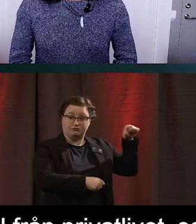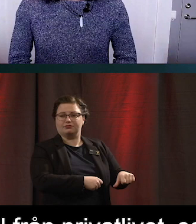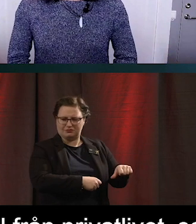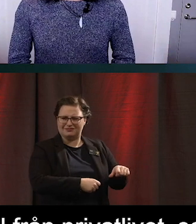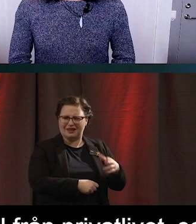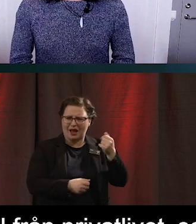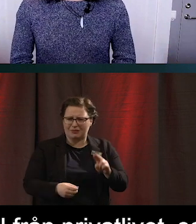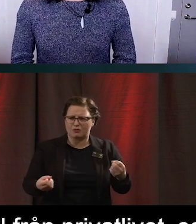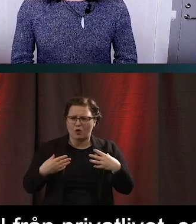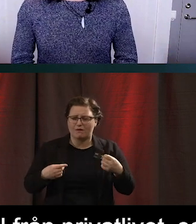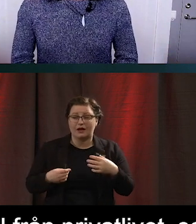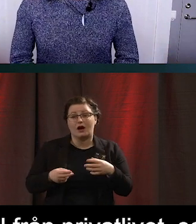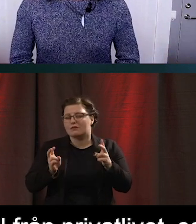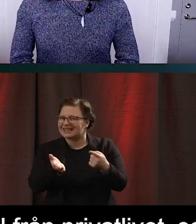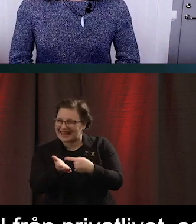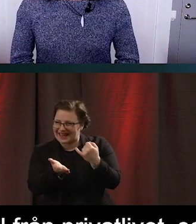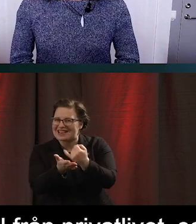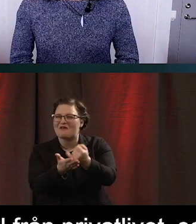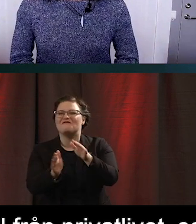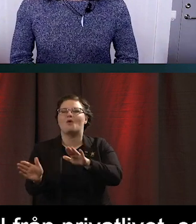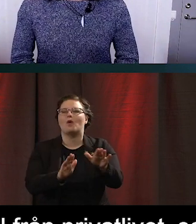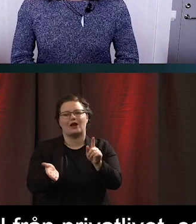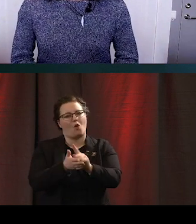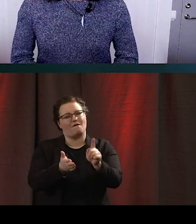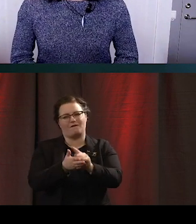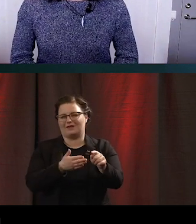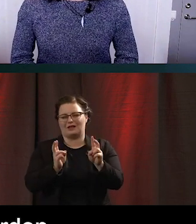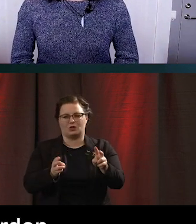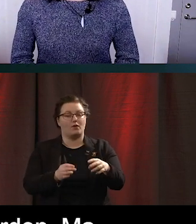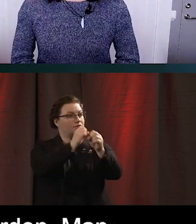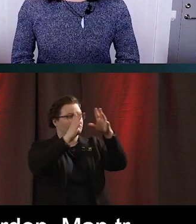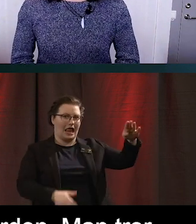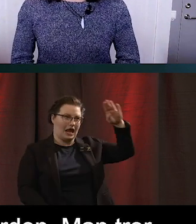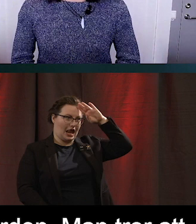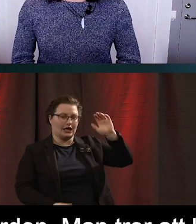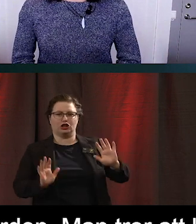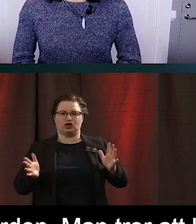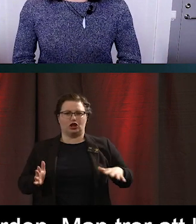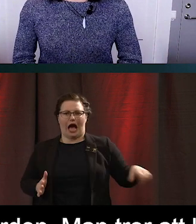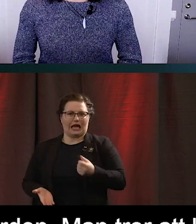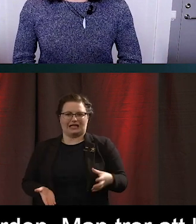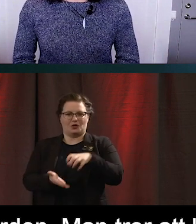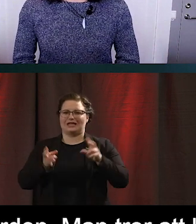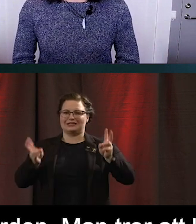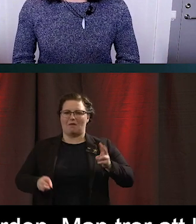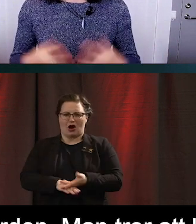annat så är det vanligt i vården att man tror att läkare alltid ska klara alla situationer med lika stor kompetens.